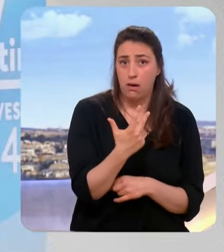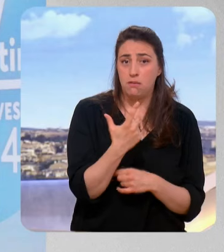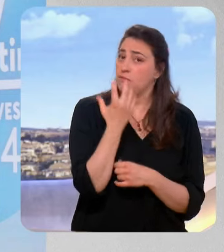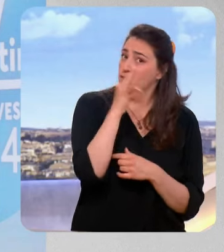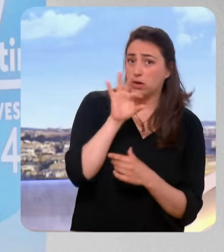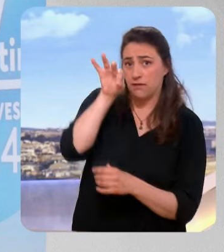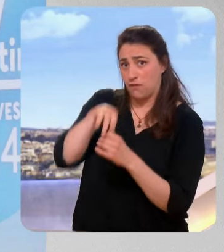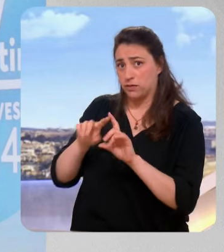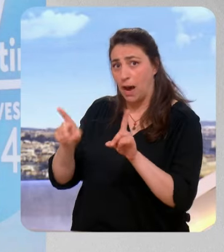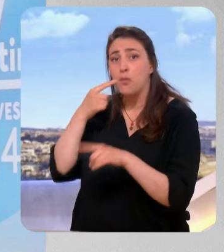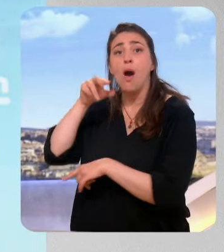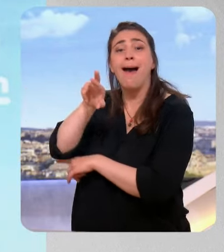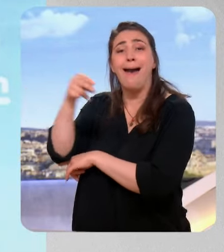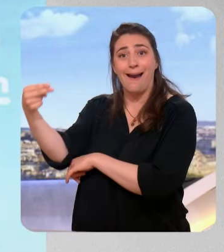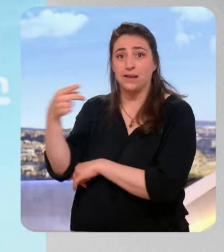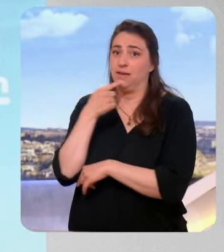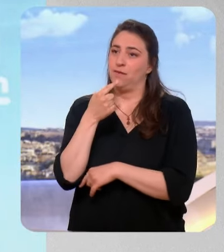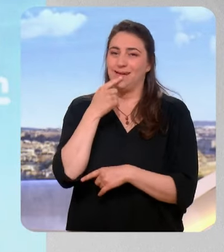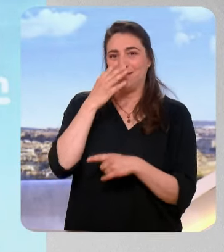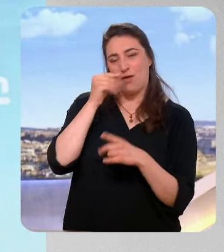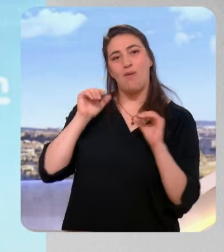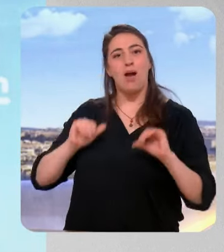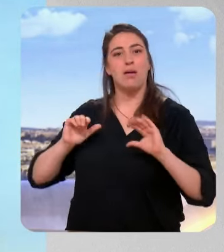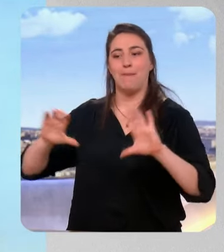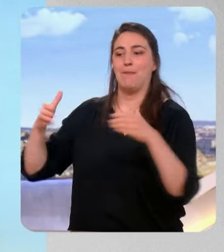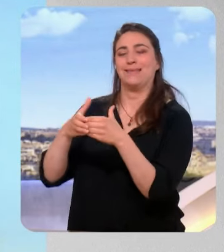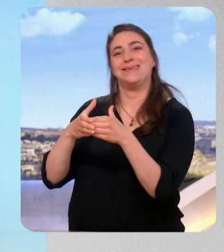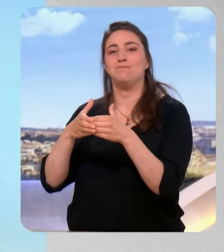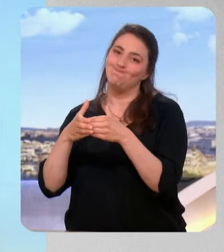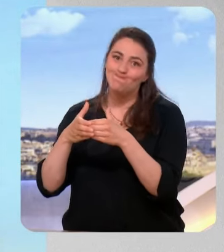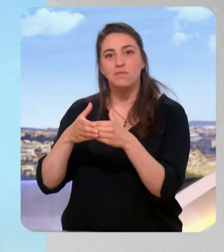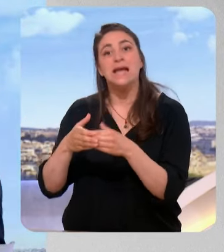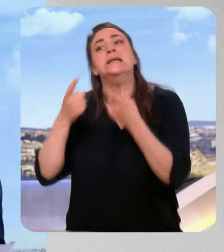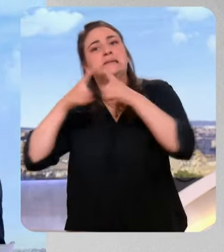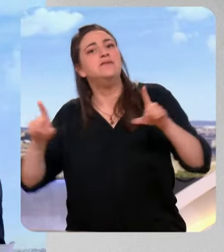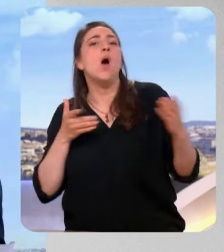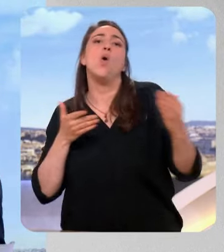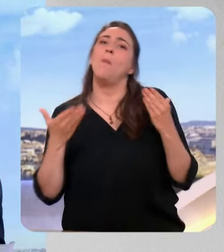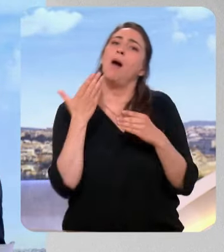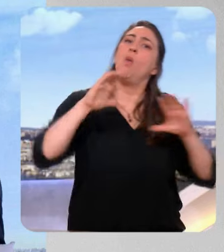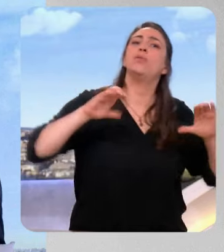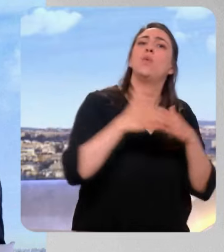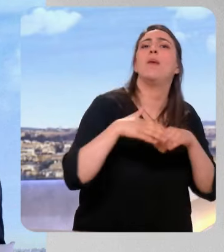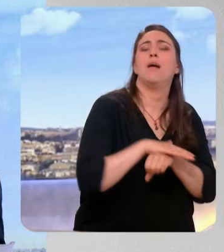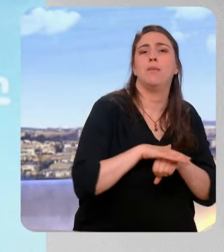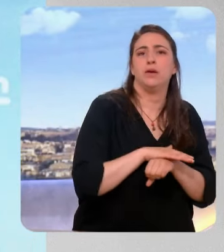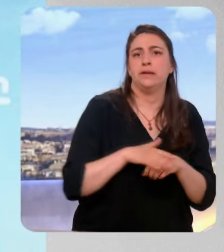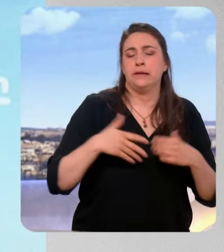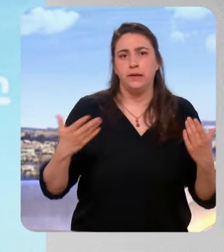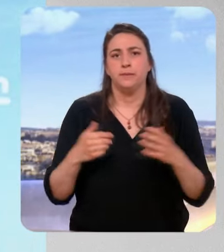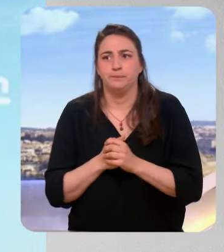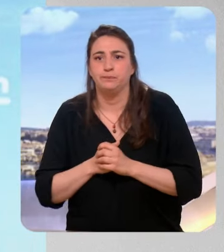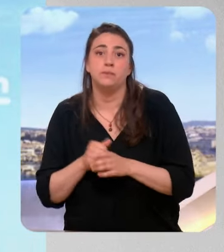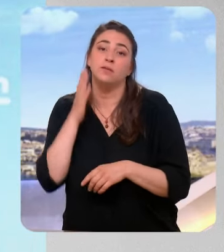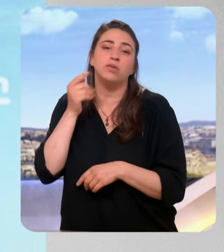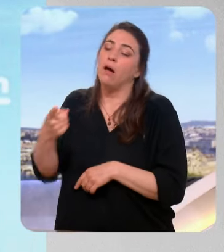continuez à considérer que ce parti est différent des autres, est éventuellement dangereux pour la démocratie, c'est ce qu lui reproche parfois dans les enquêtes d'opinion, et aussi qu'il n